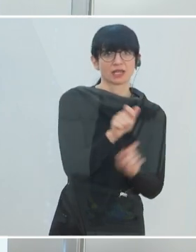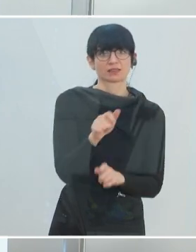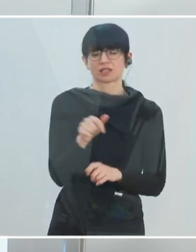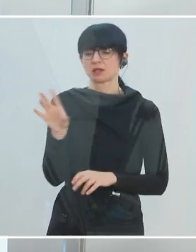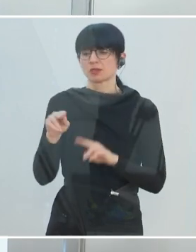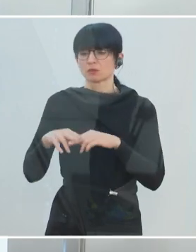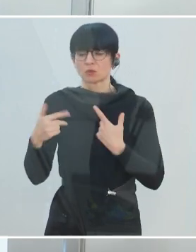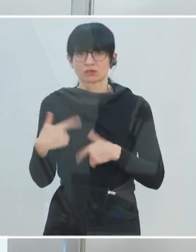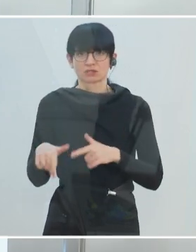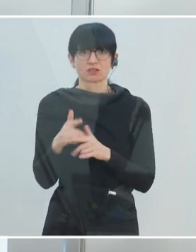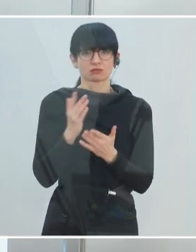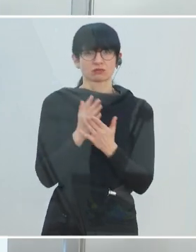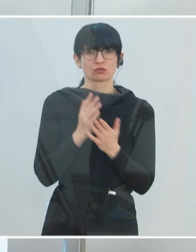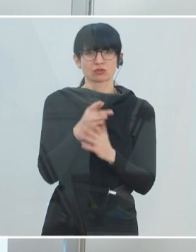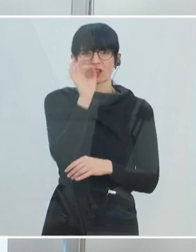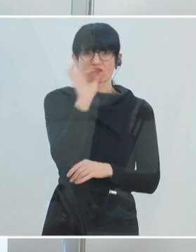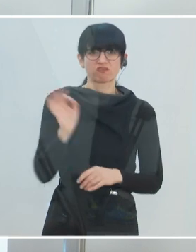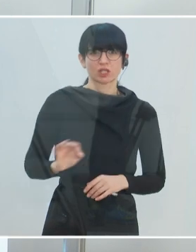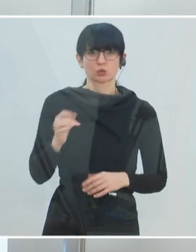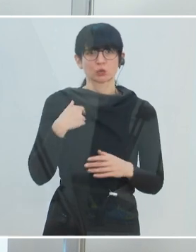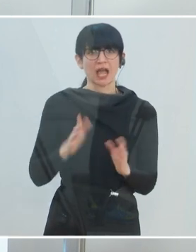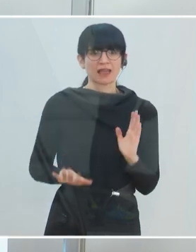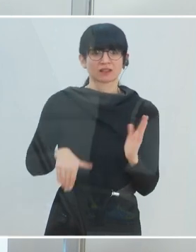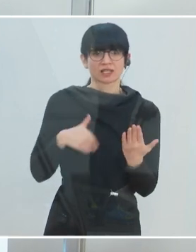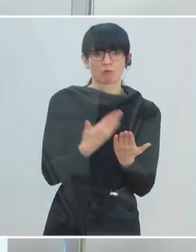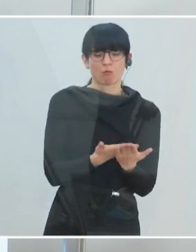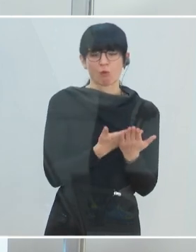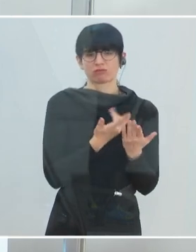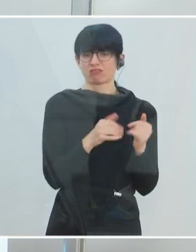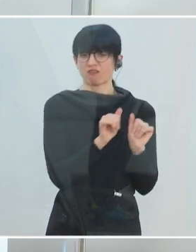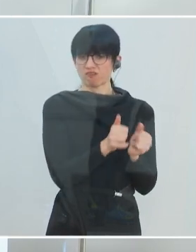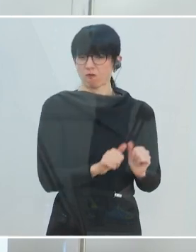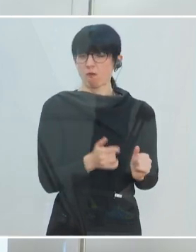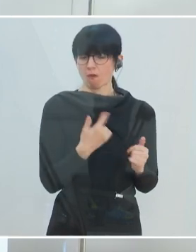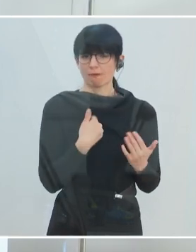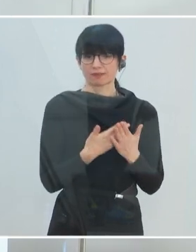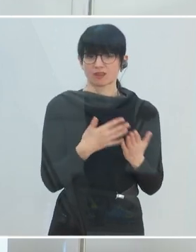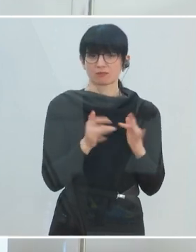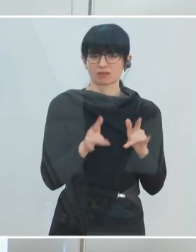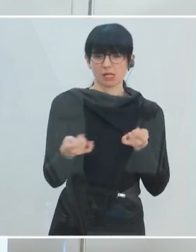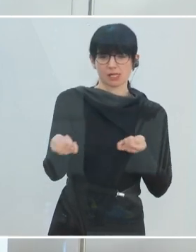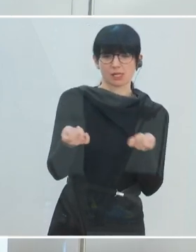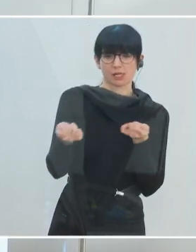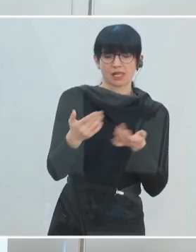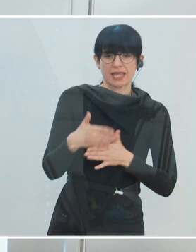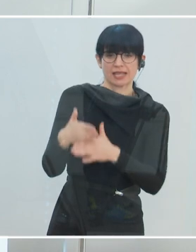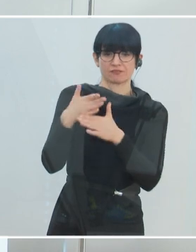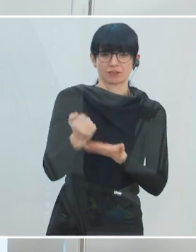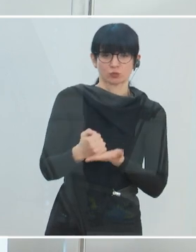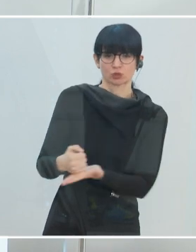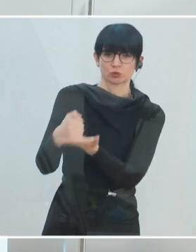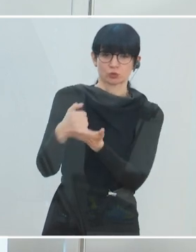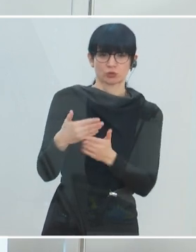Bundesländern versucht sehr intensiv Angebote zu legen, um hier gegenzusteuern und um Unterstützung für den